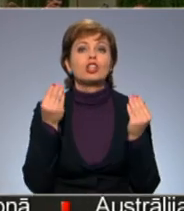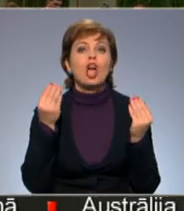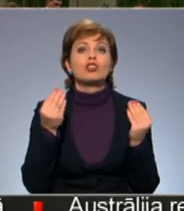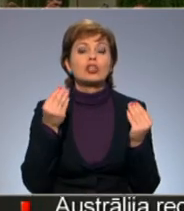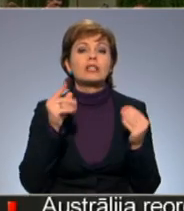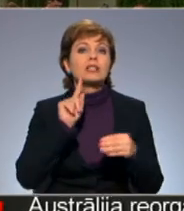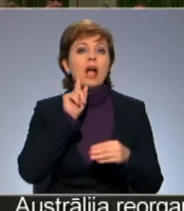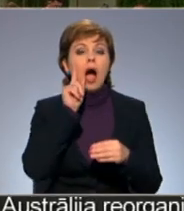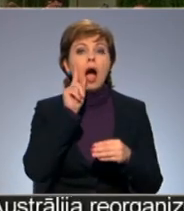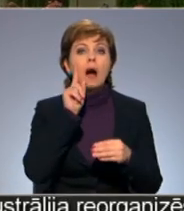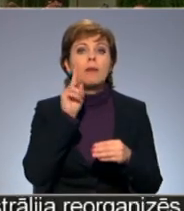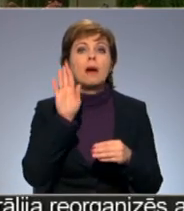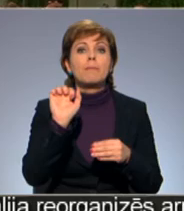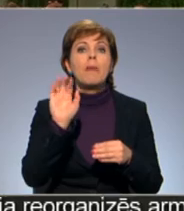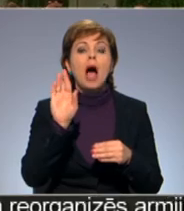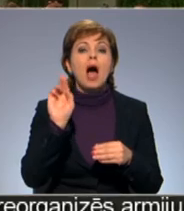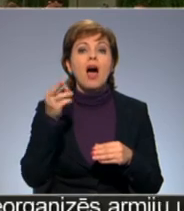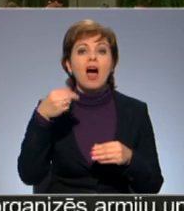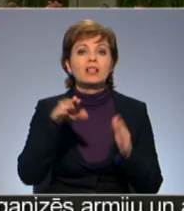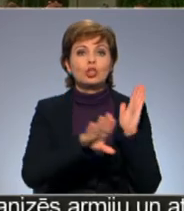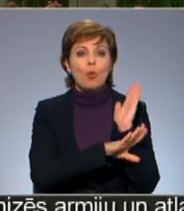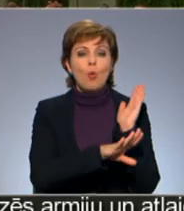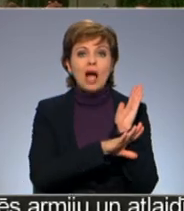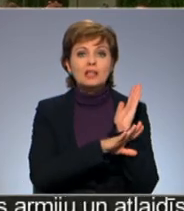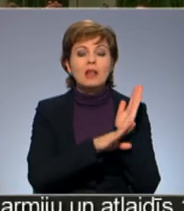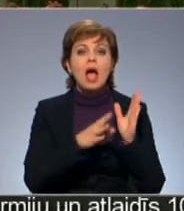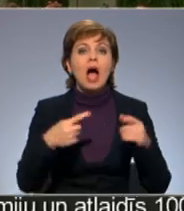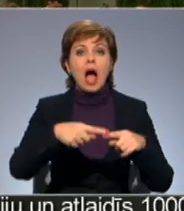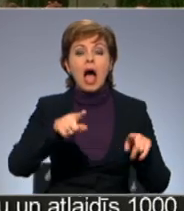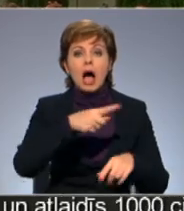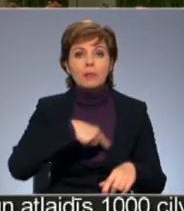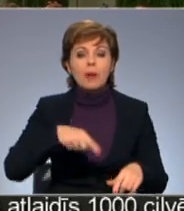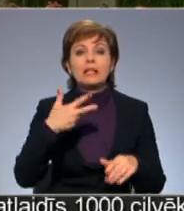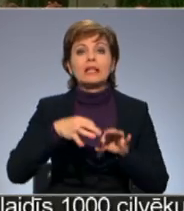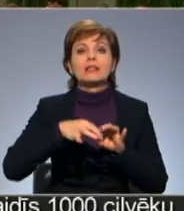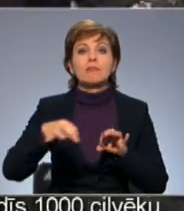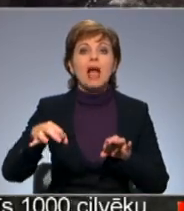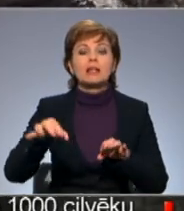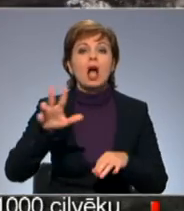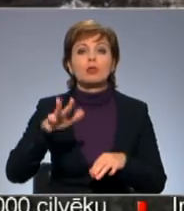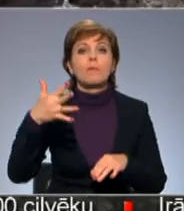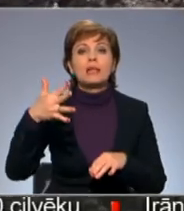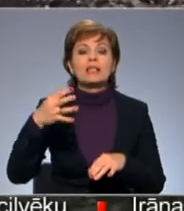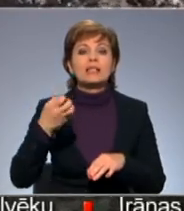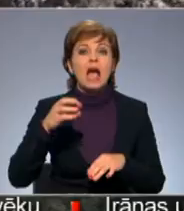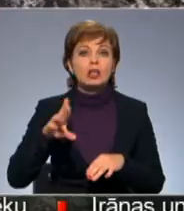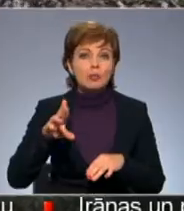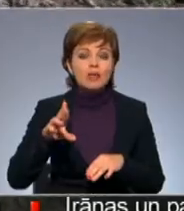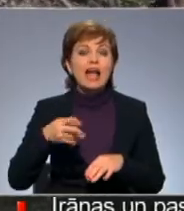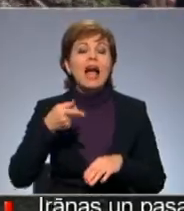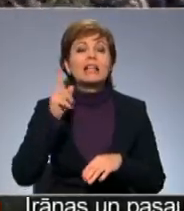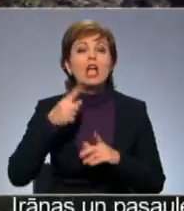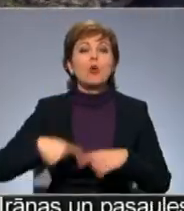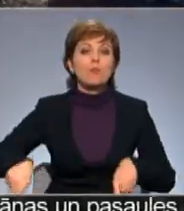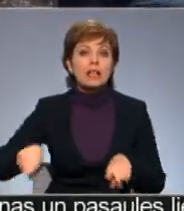skābārdis, mazgrāms tā, kam apkārt mēs ir 3,85 metri. Ruņupes dabas lieguma